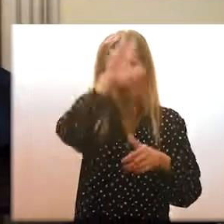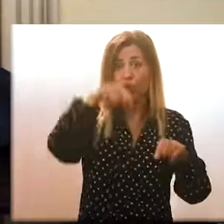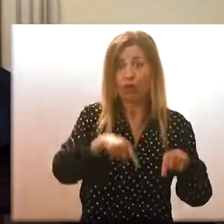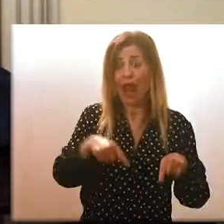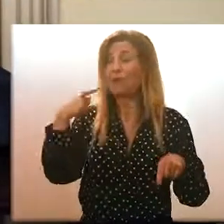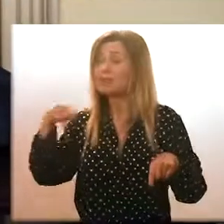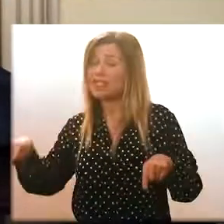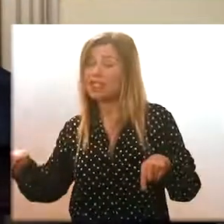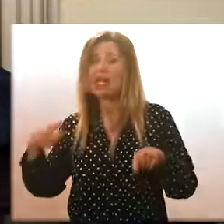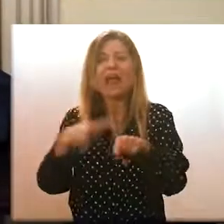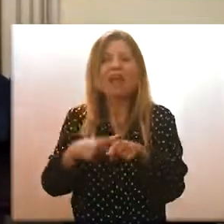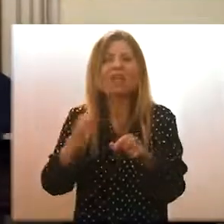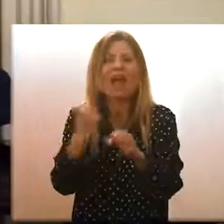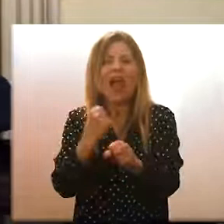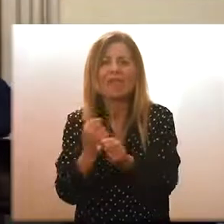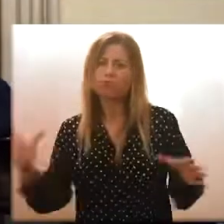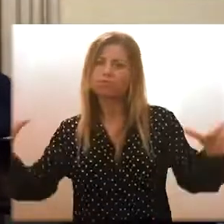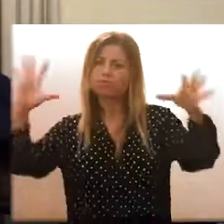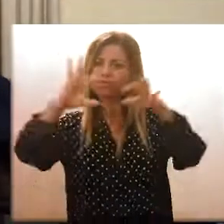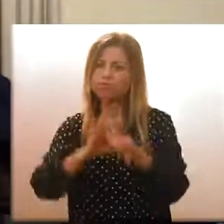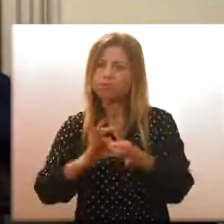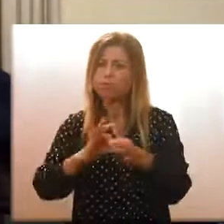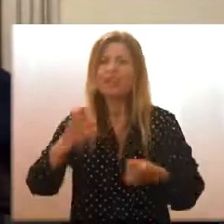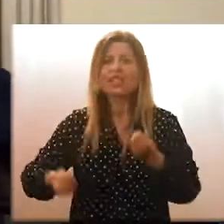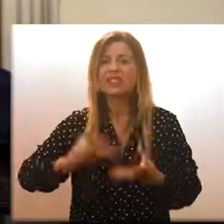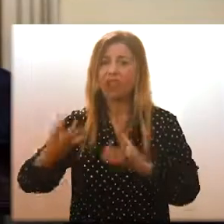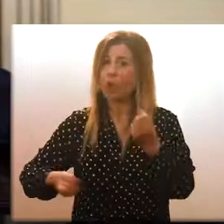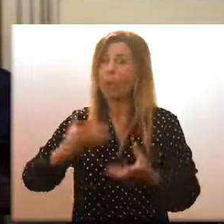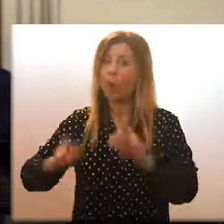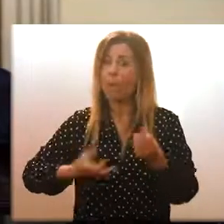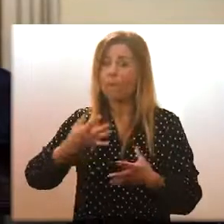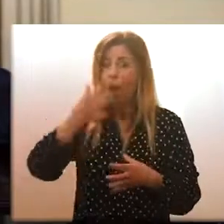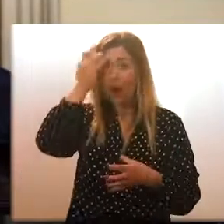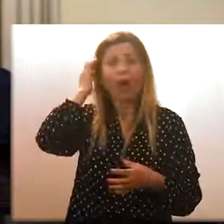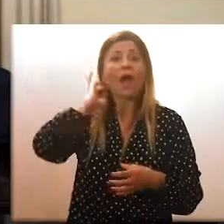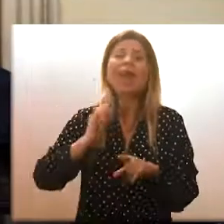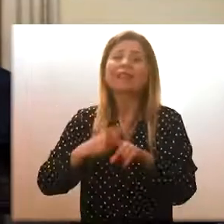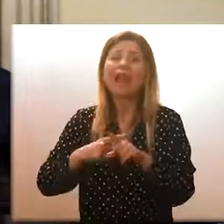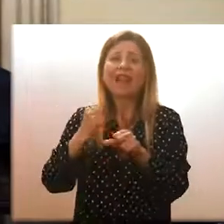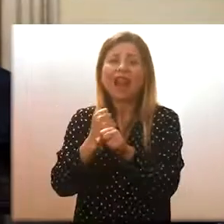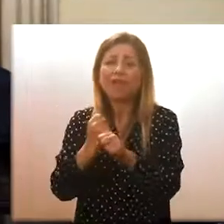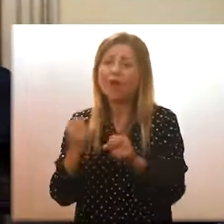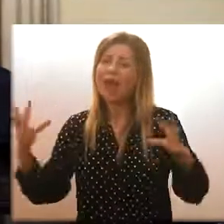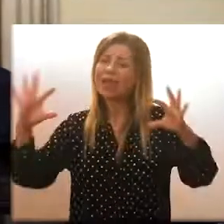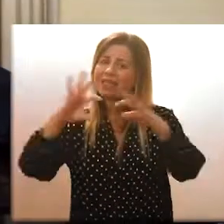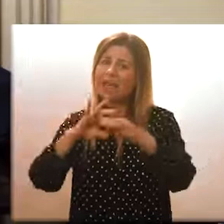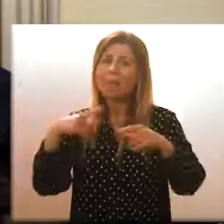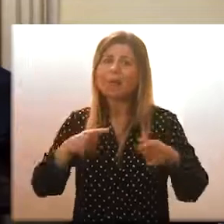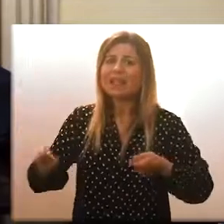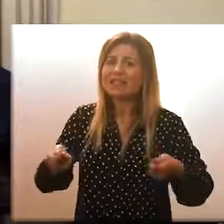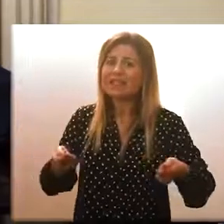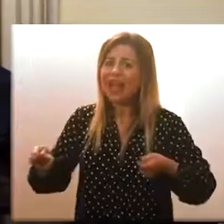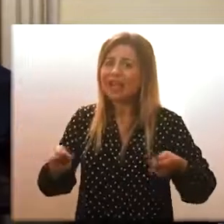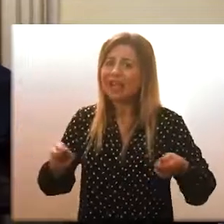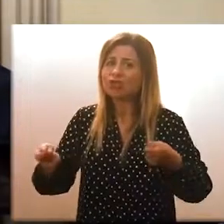insieme per strategie comuni di sviluppo e in questa fase lavorino insieme per strategie comuni relative